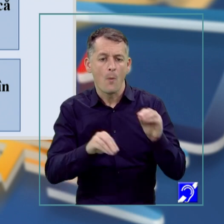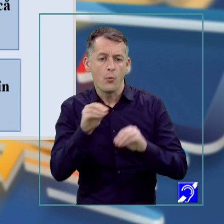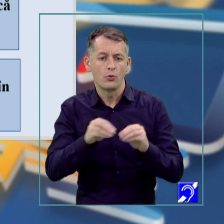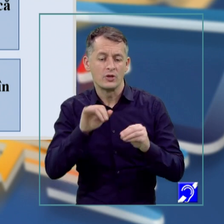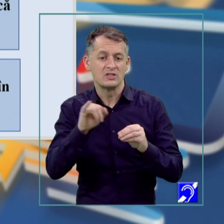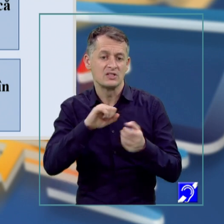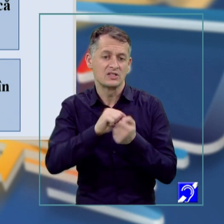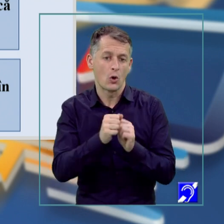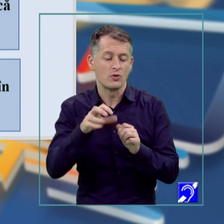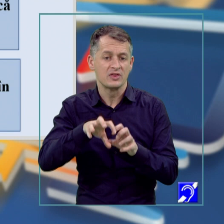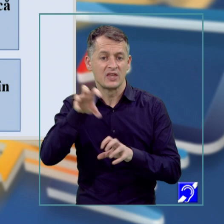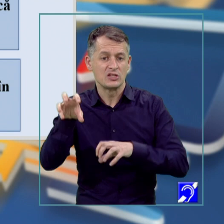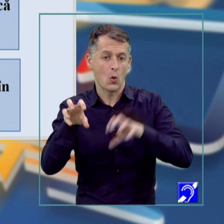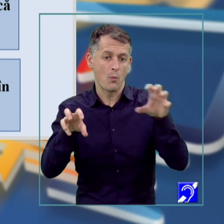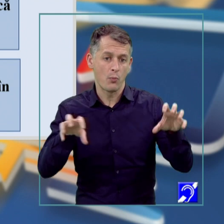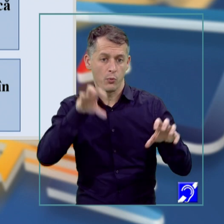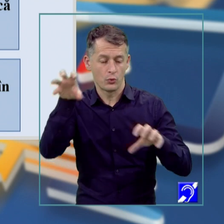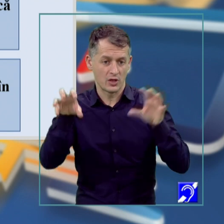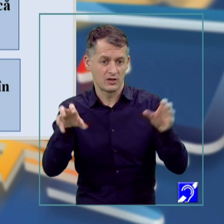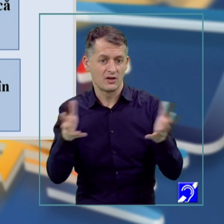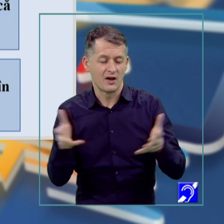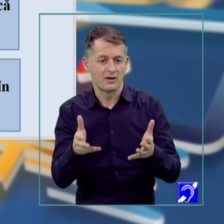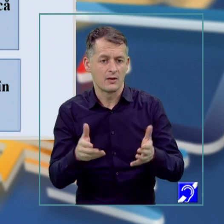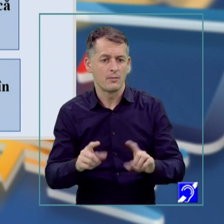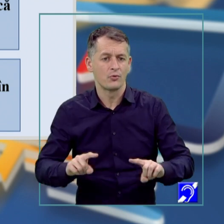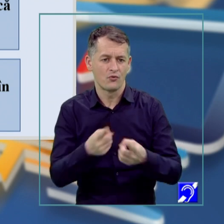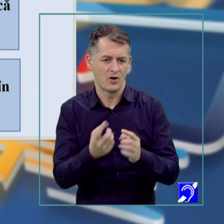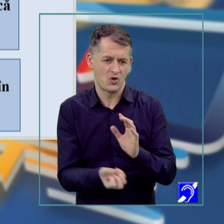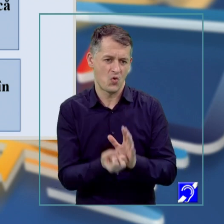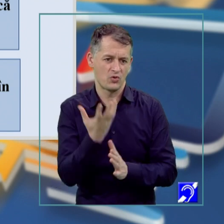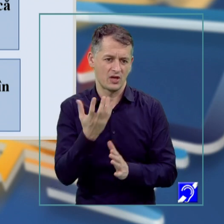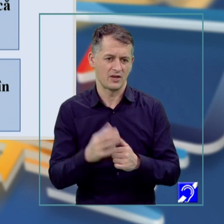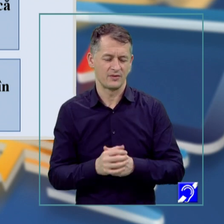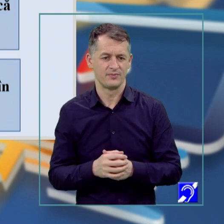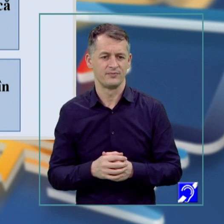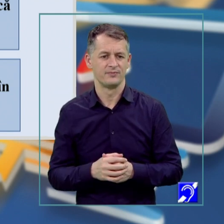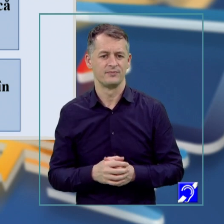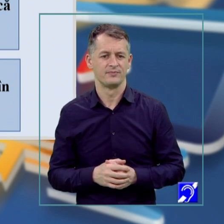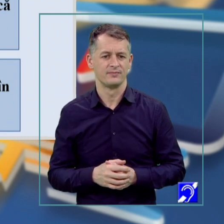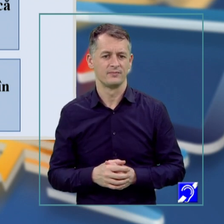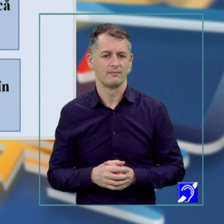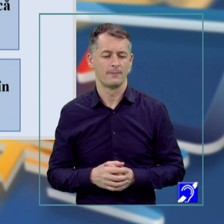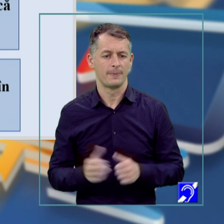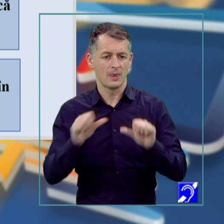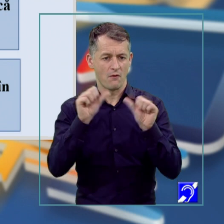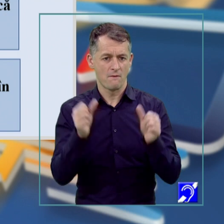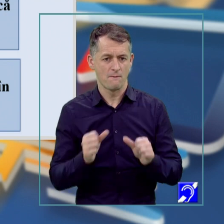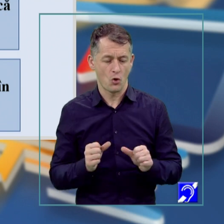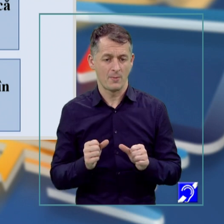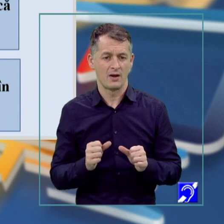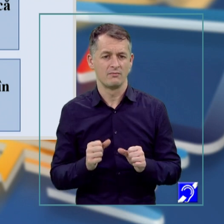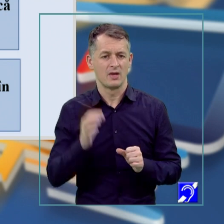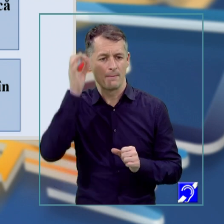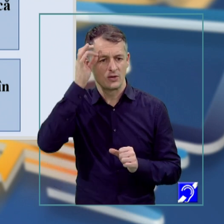menite să ducă la ceva nou, la ceva care aduce originalitate, nouătate, specificitate personală. Formele imaginației, practic,